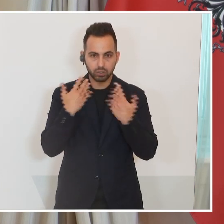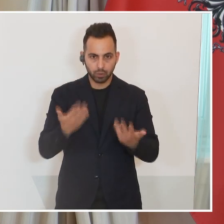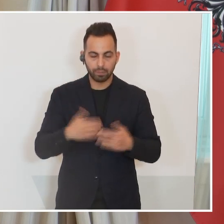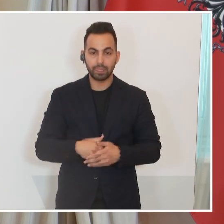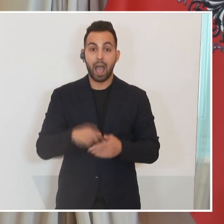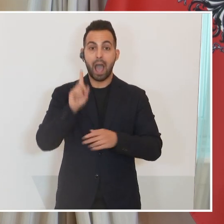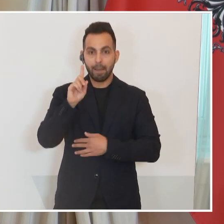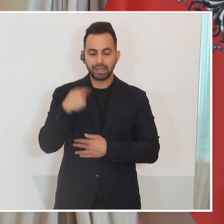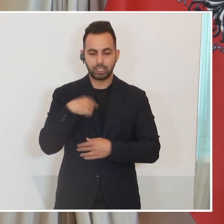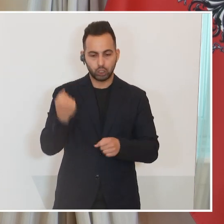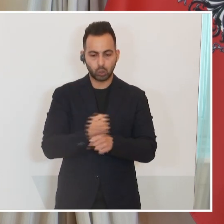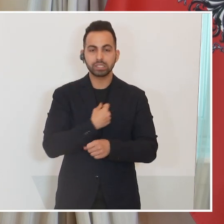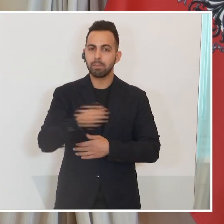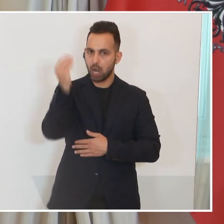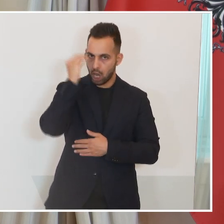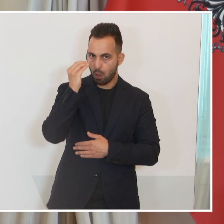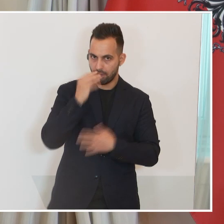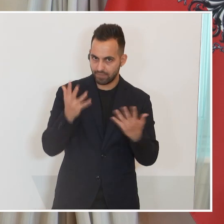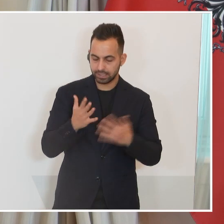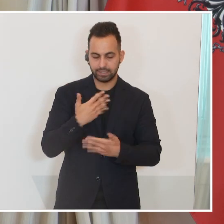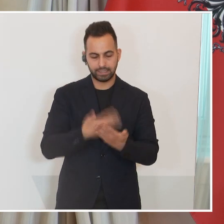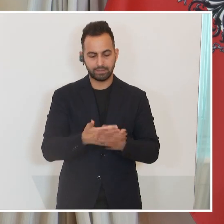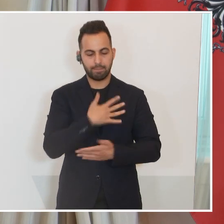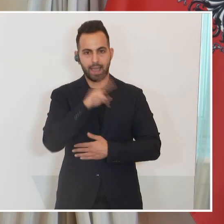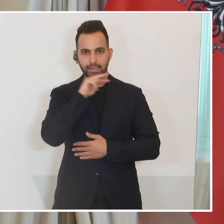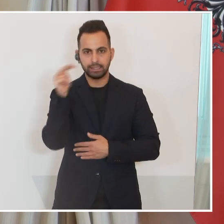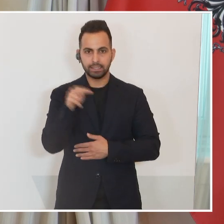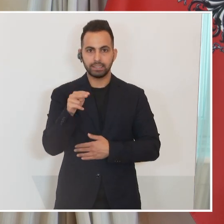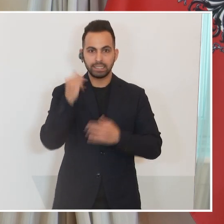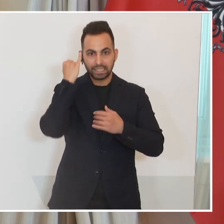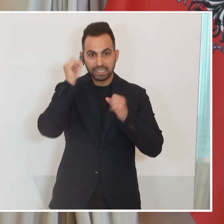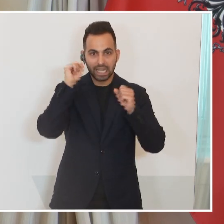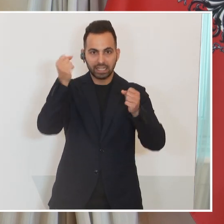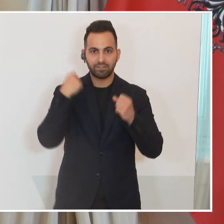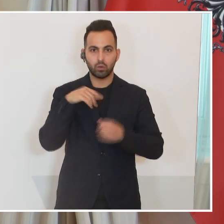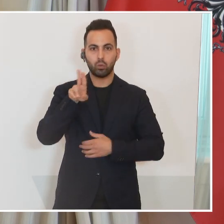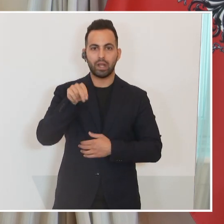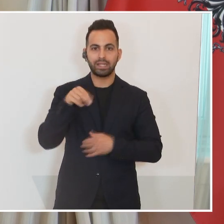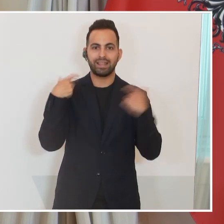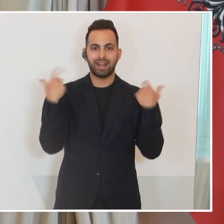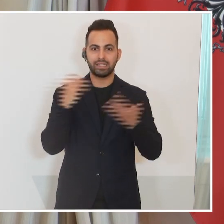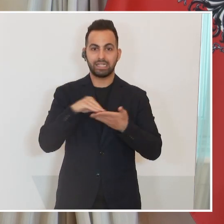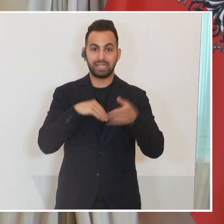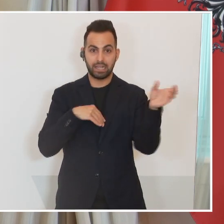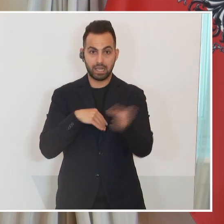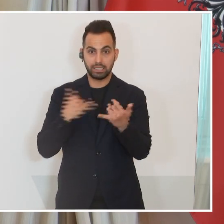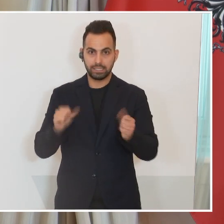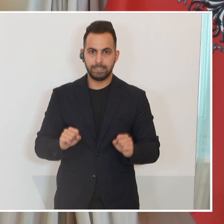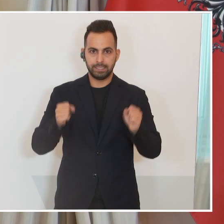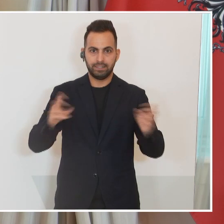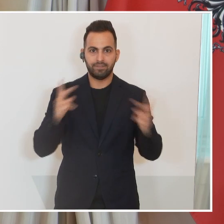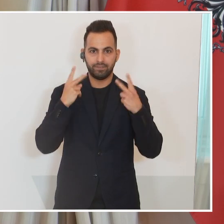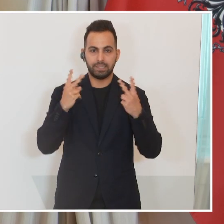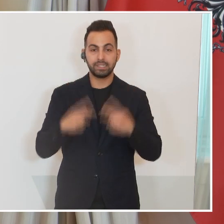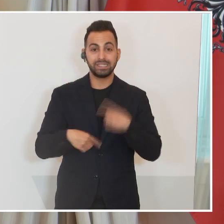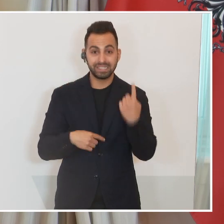Das, was ich aber trotzdem glaube ist, und deswegen ist da aus meiner Sicht die Initiative des UN-Generalsekretärs jetzt so wichtig, dass er